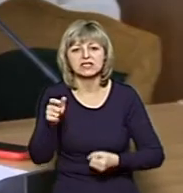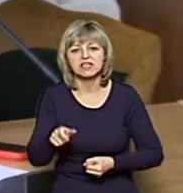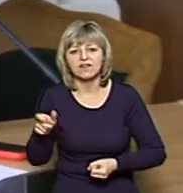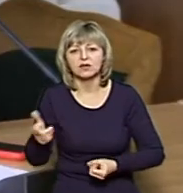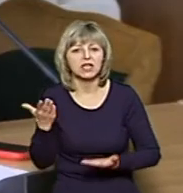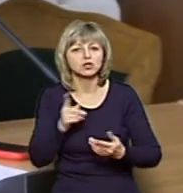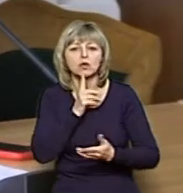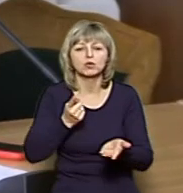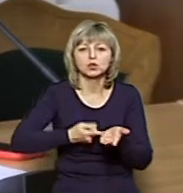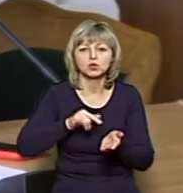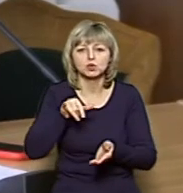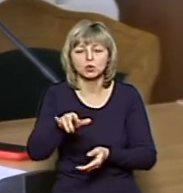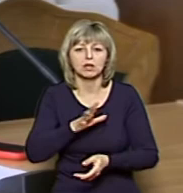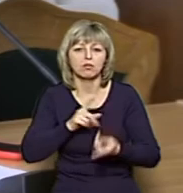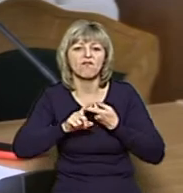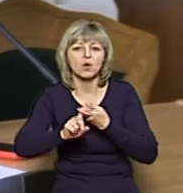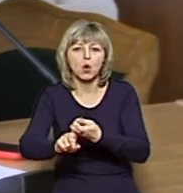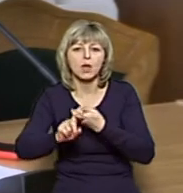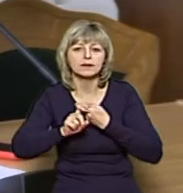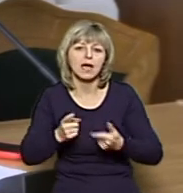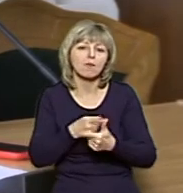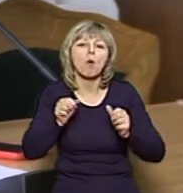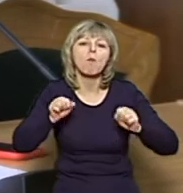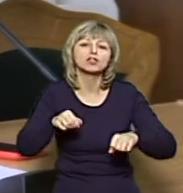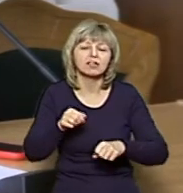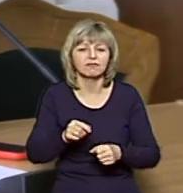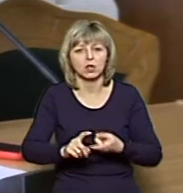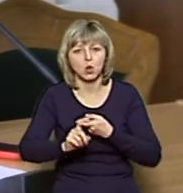не буде доведено, що в них був контакт або можливий контакт.